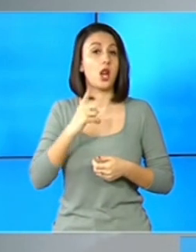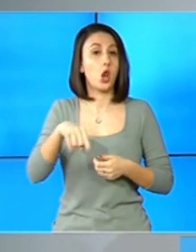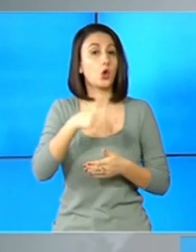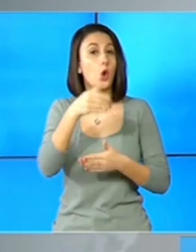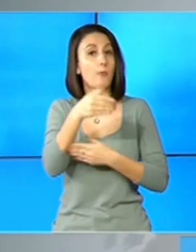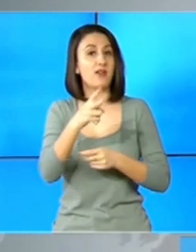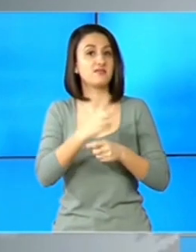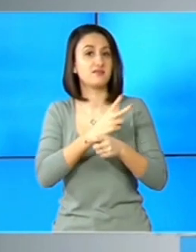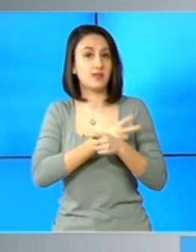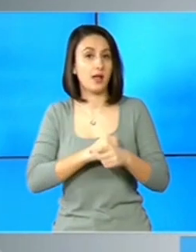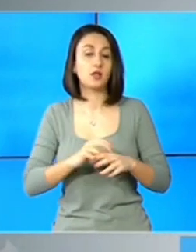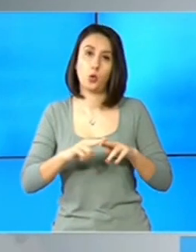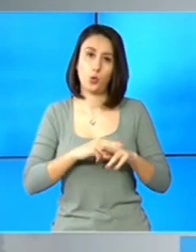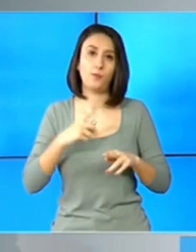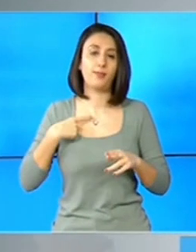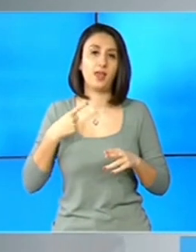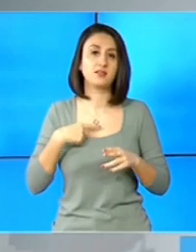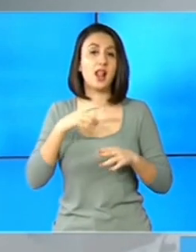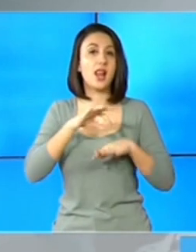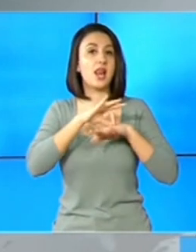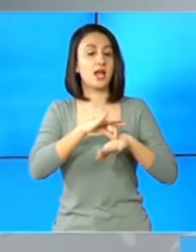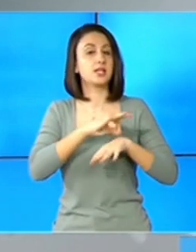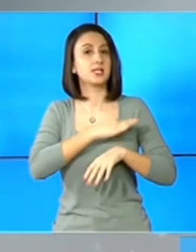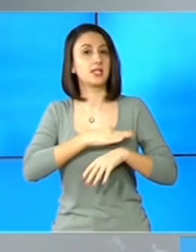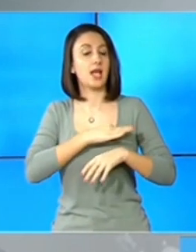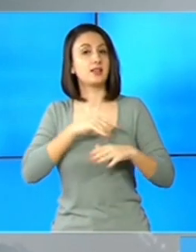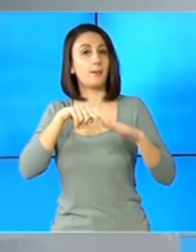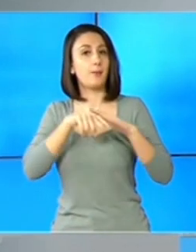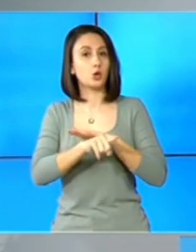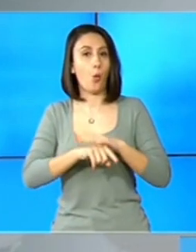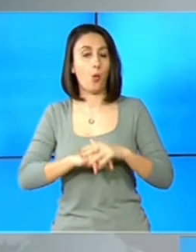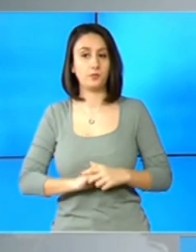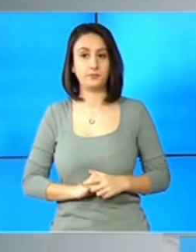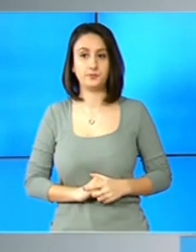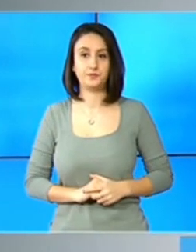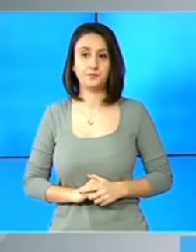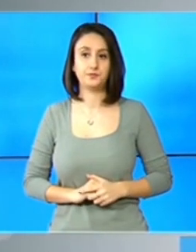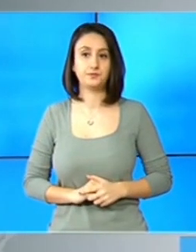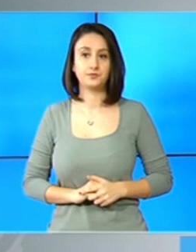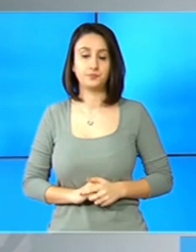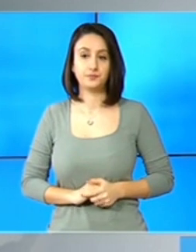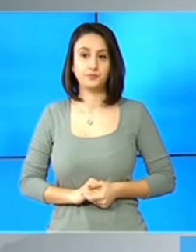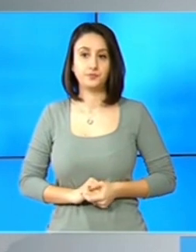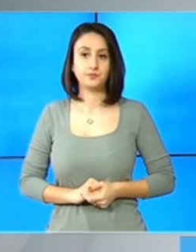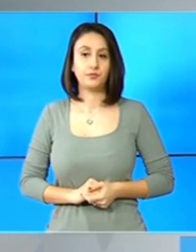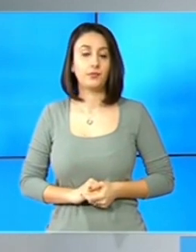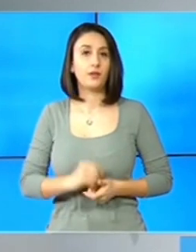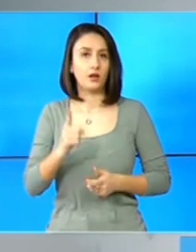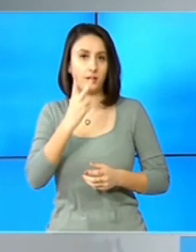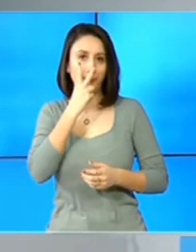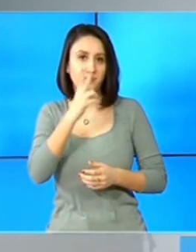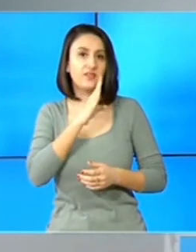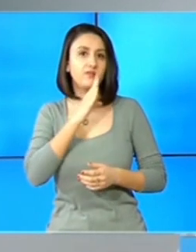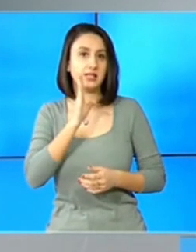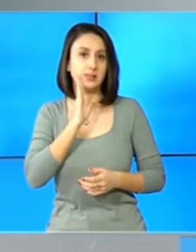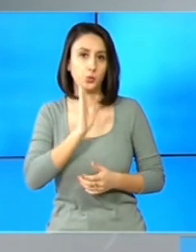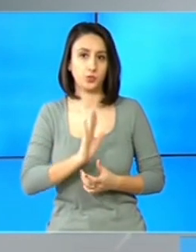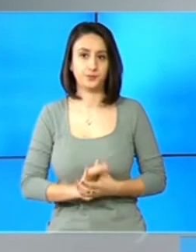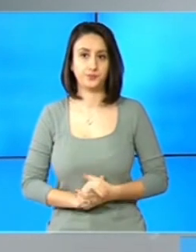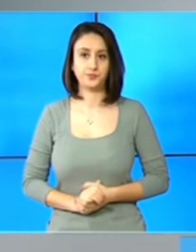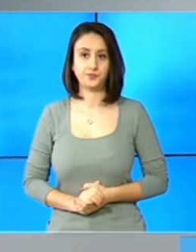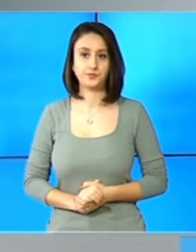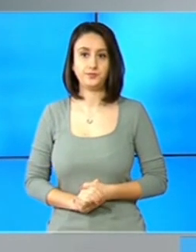companiile statului, cum este cazul și liderilor de sindicat de la Metrorex. Din concluziile preliminare ale anchetei Corpului de Control,